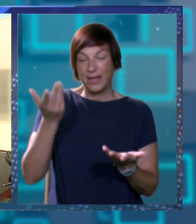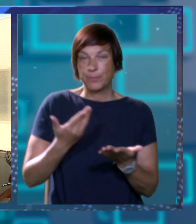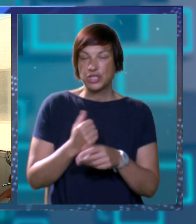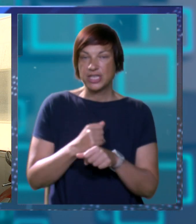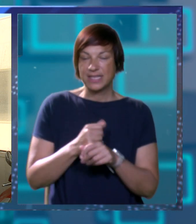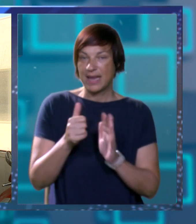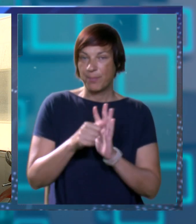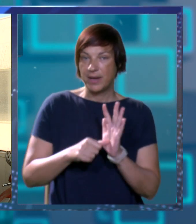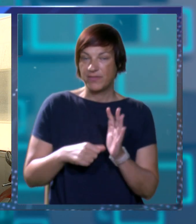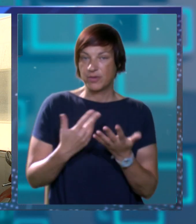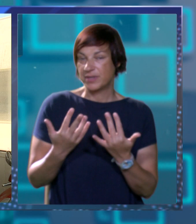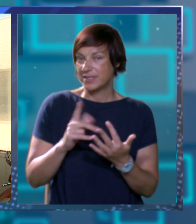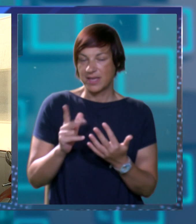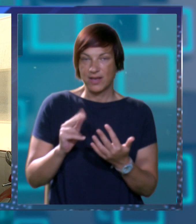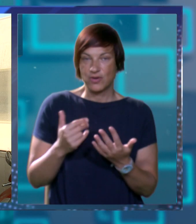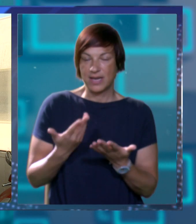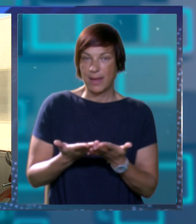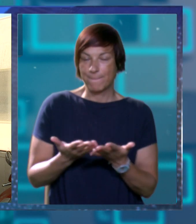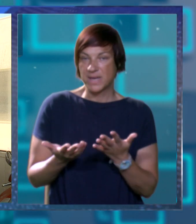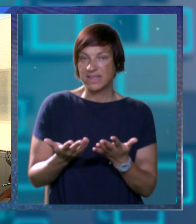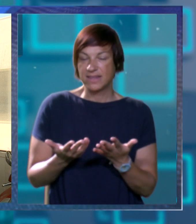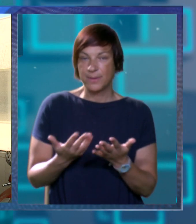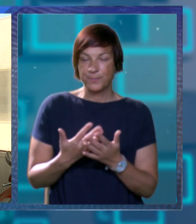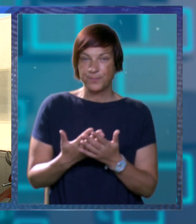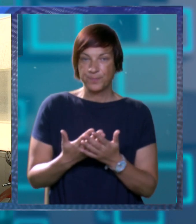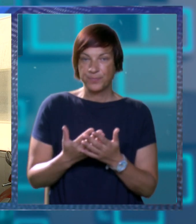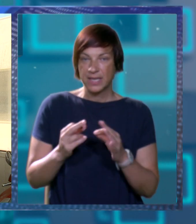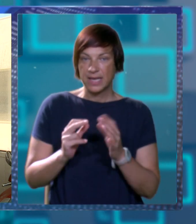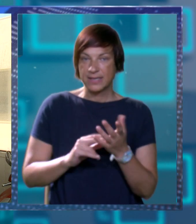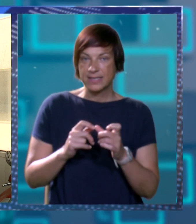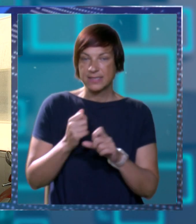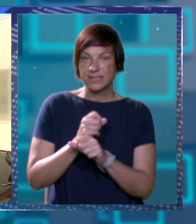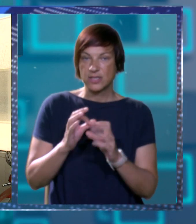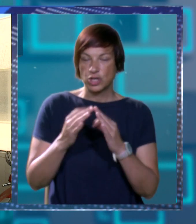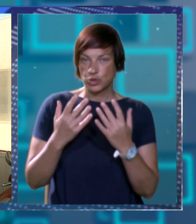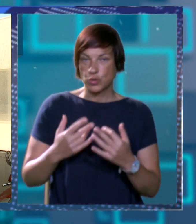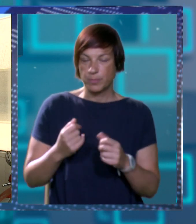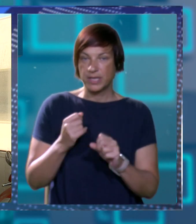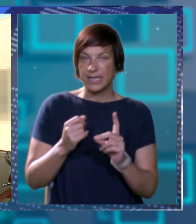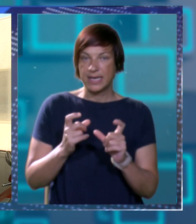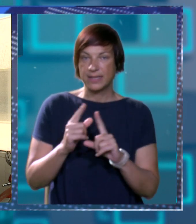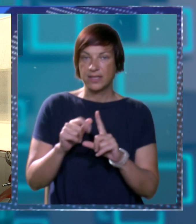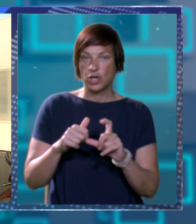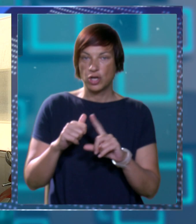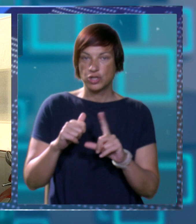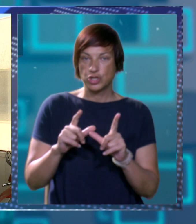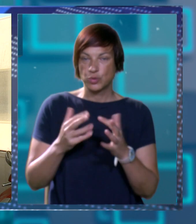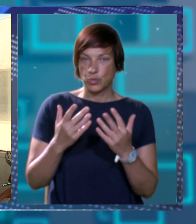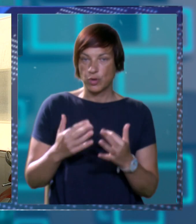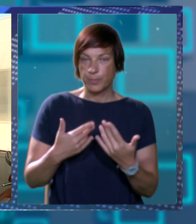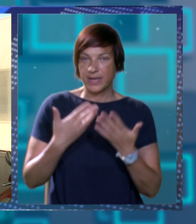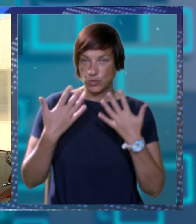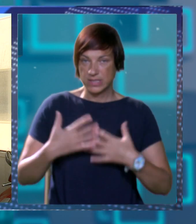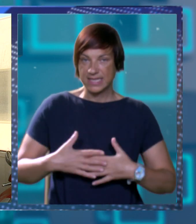napraviti operaciju ukoliko nemate, dio operacije ukoliko nemate, naravno, anestezijološku obradu i radiološku obradu u smislu